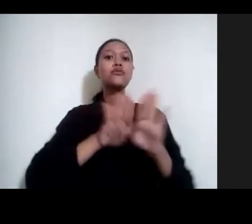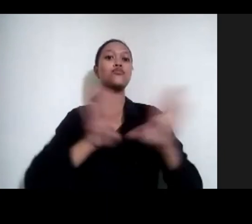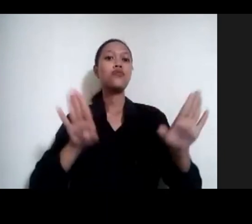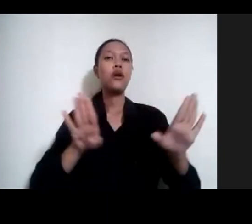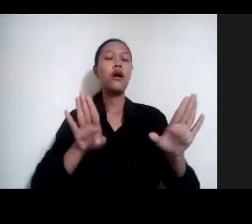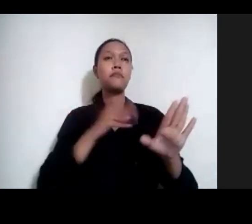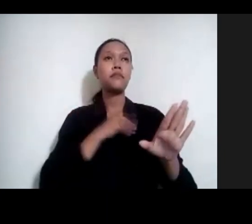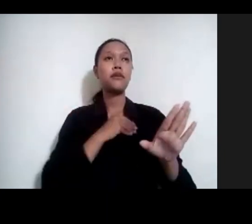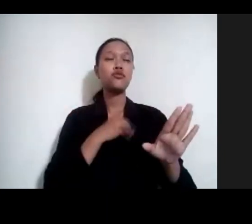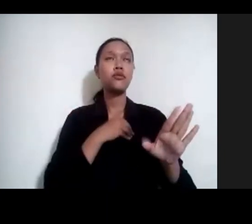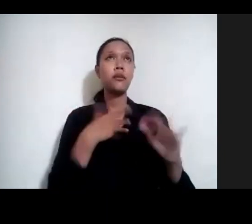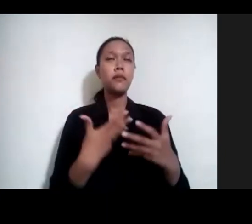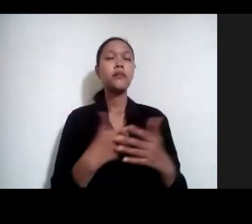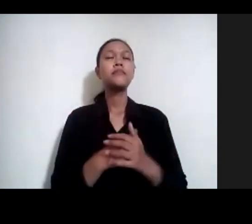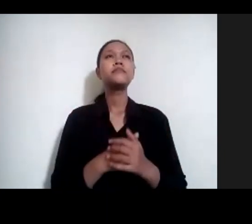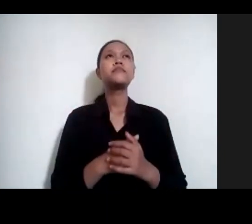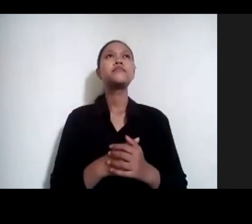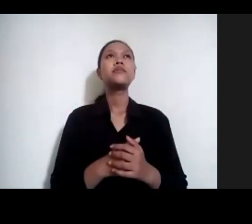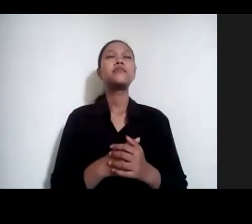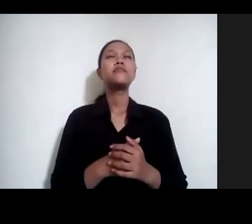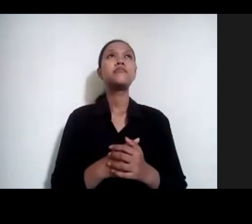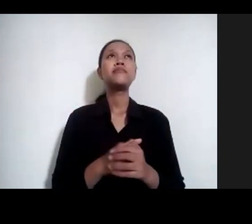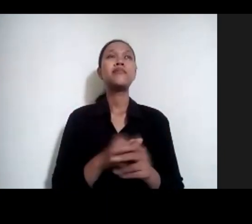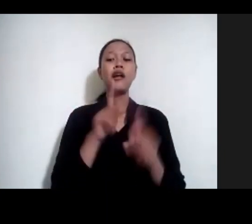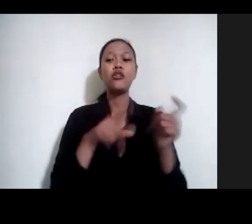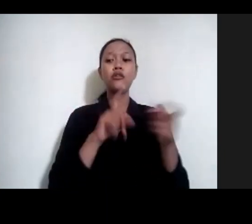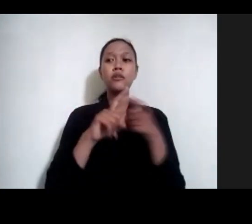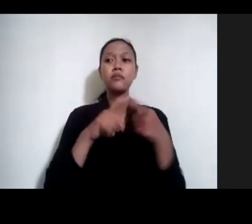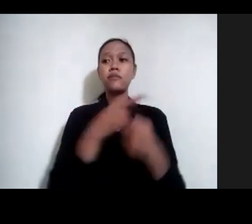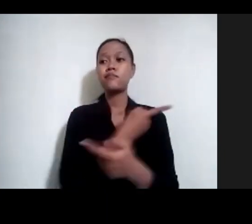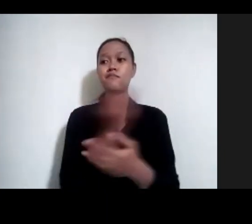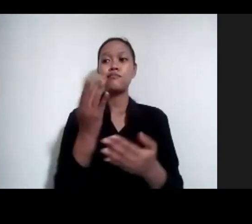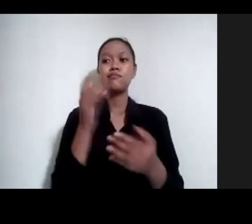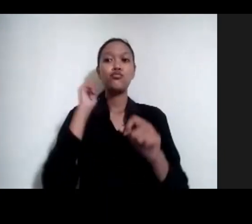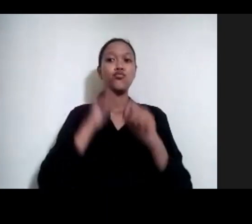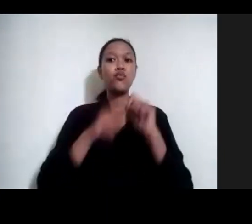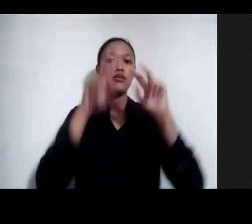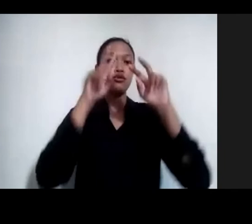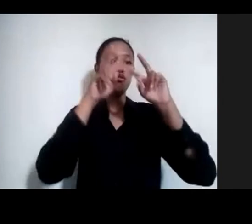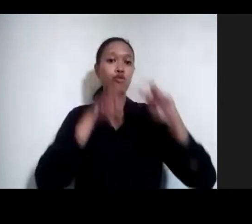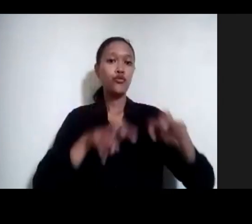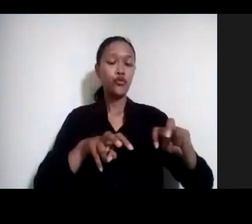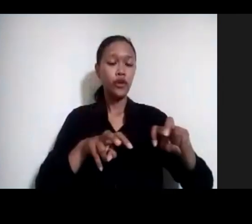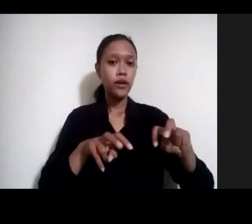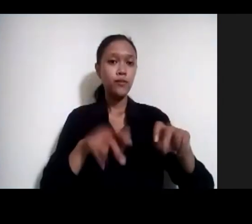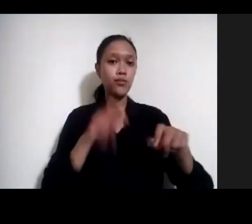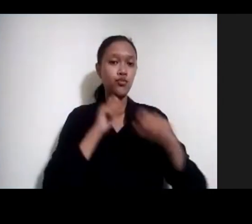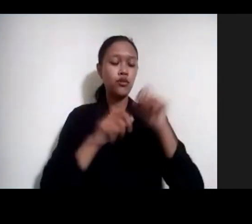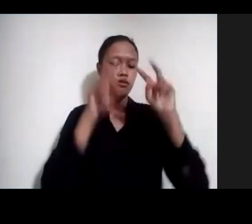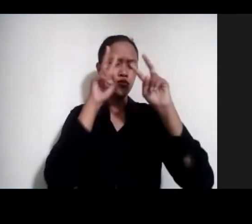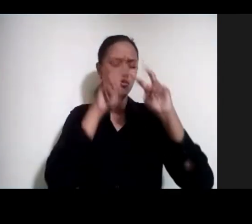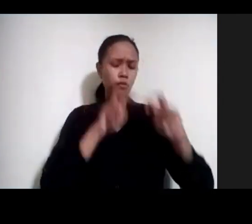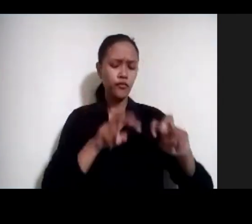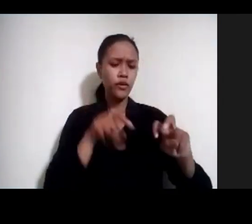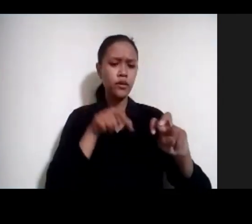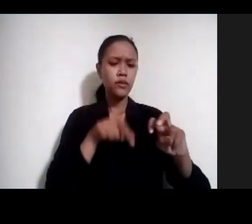begini, ketika teman-teman bikin survei akhirnya, bikin survei gitu, survei bagaimana